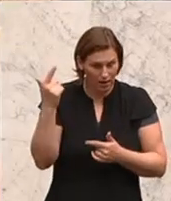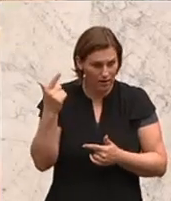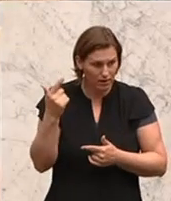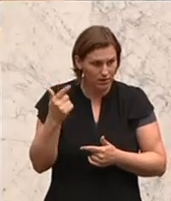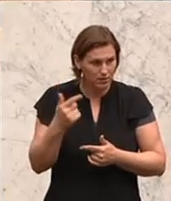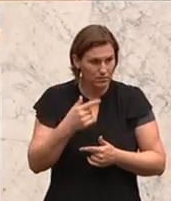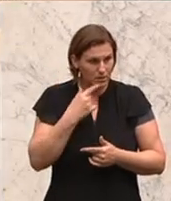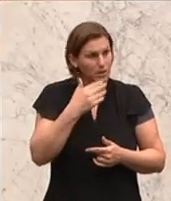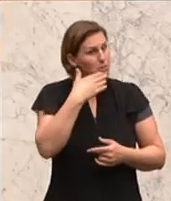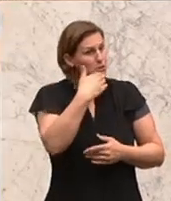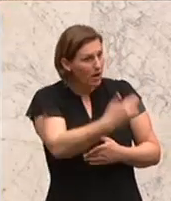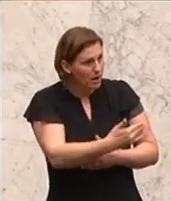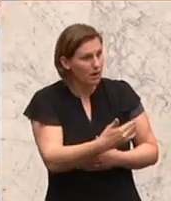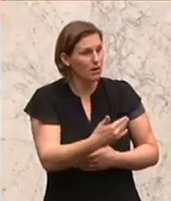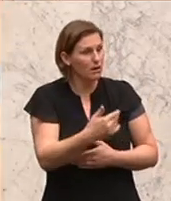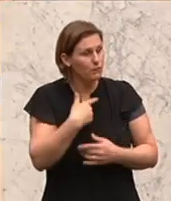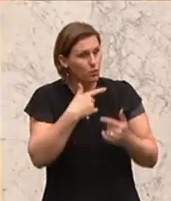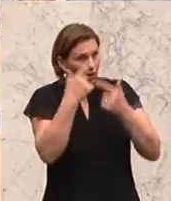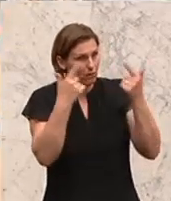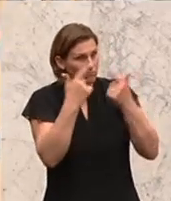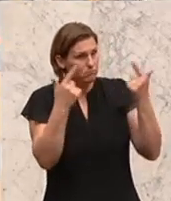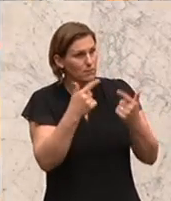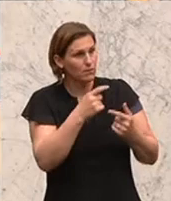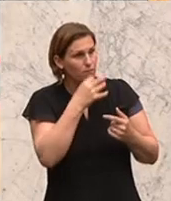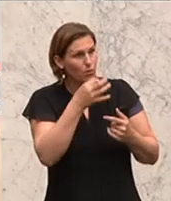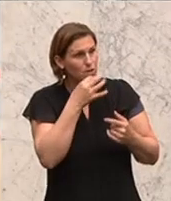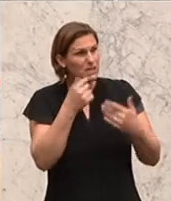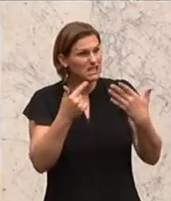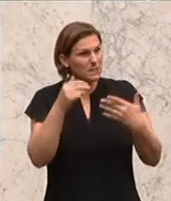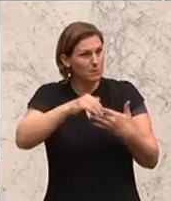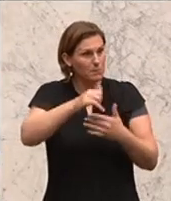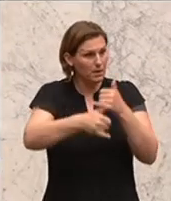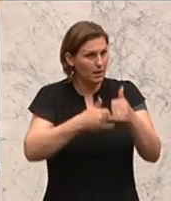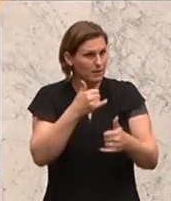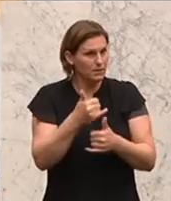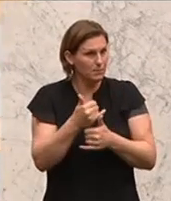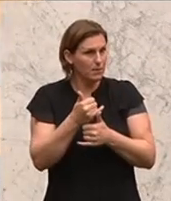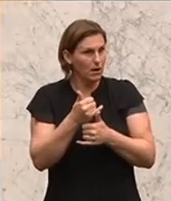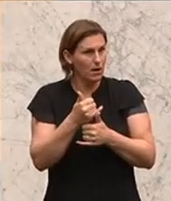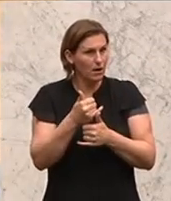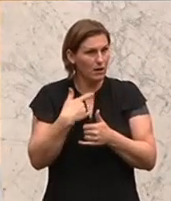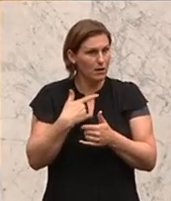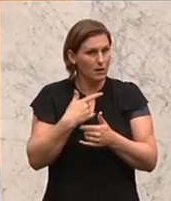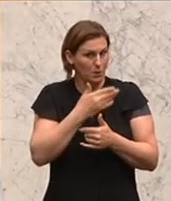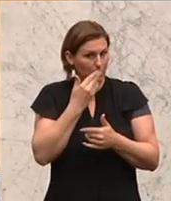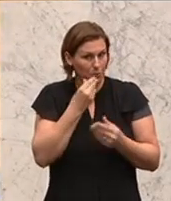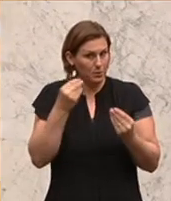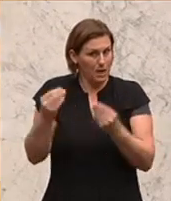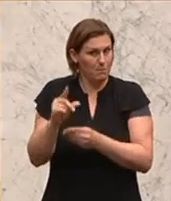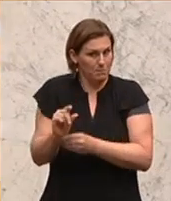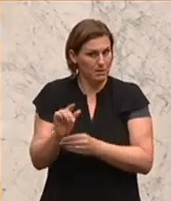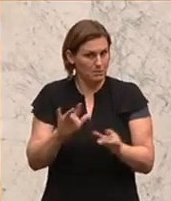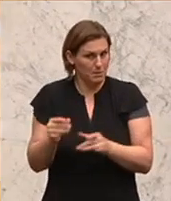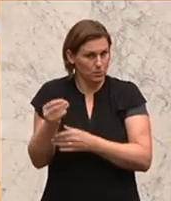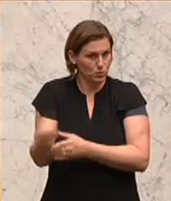bedanke mich für diese erhellenden Worte. Sieben Milliarden pro Jahr enthalten Sie eigentlich den Mindestpensionisten